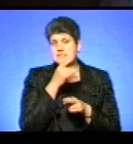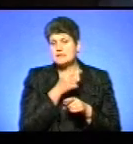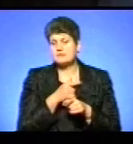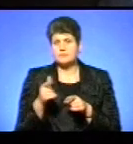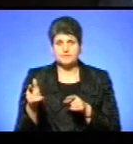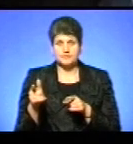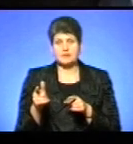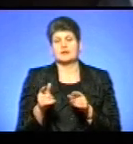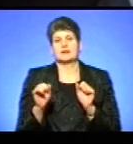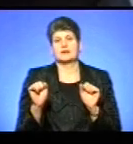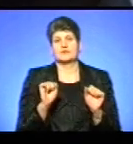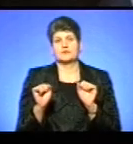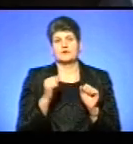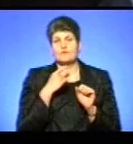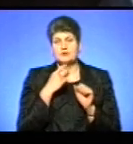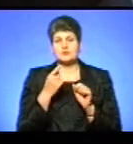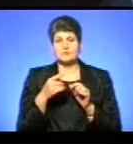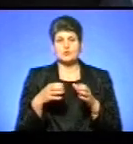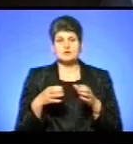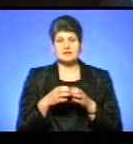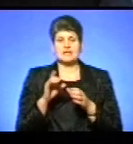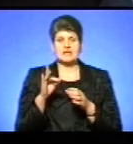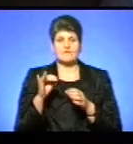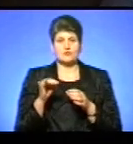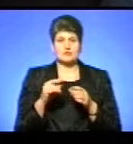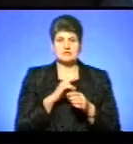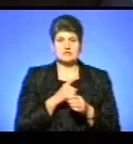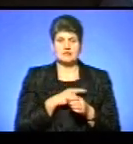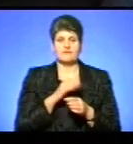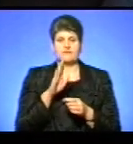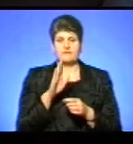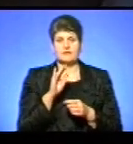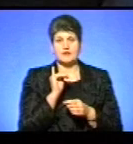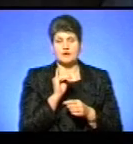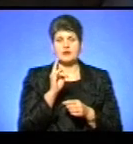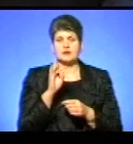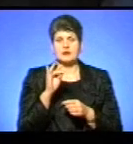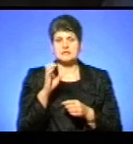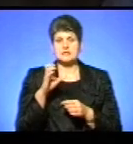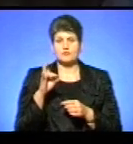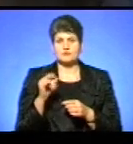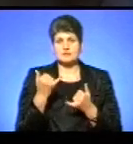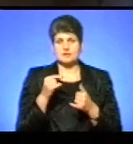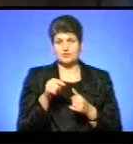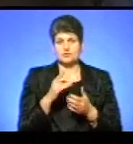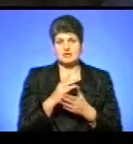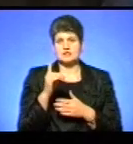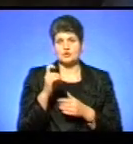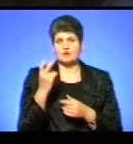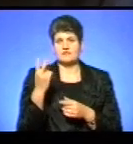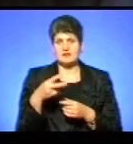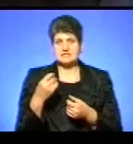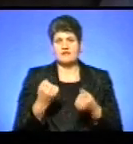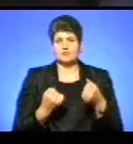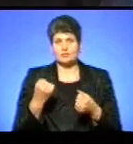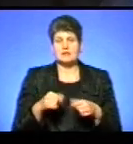словами керівника Тернопільського осередку автоєвросили Ігоря Красновського, то зараз тут є 120 автомобілів